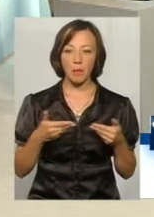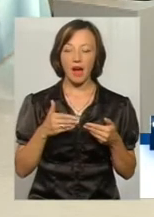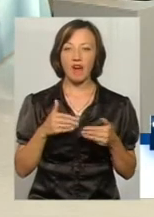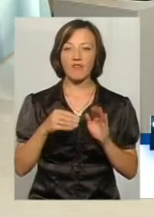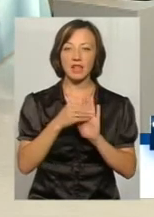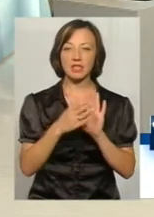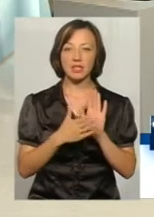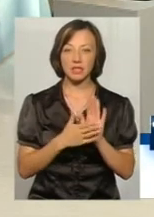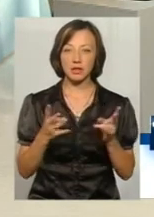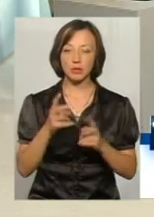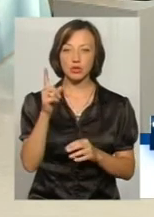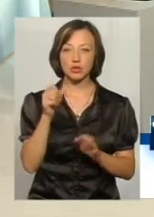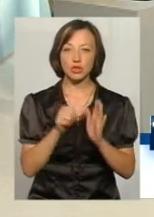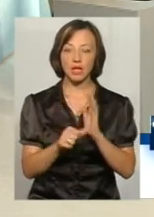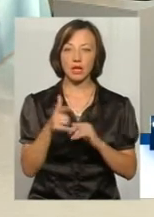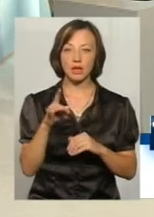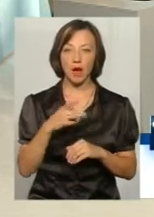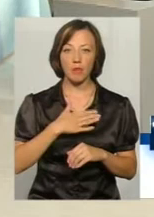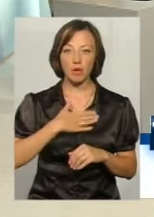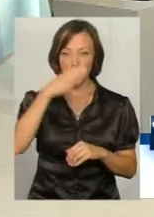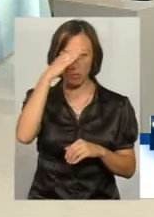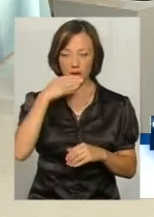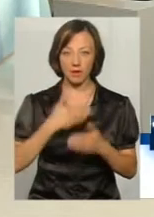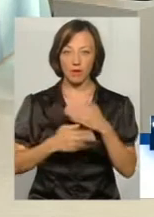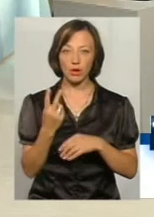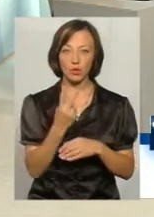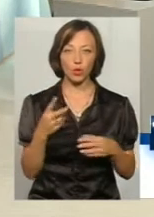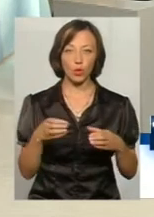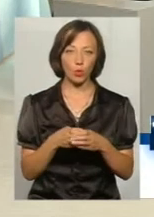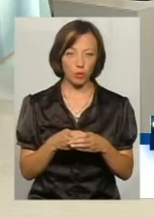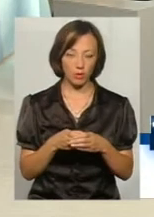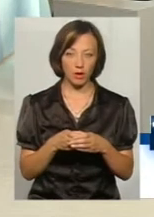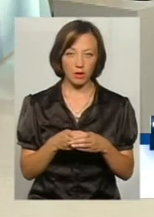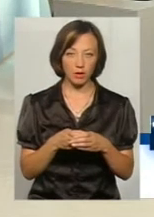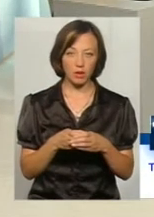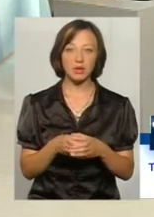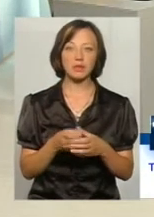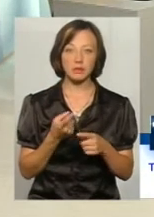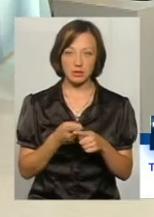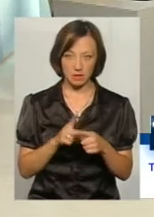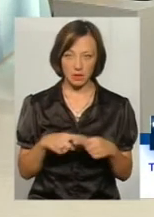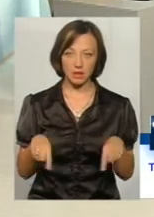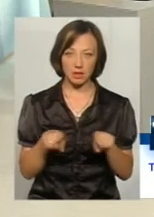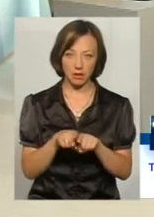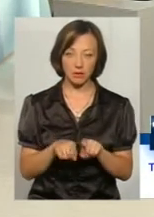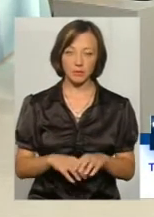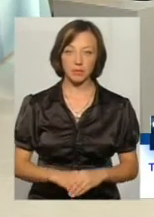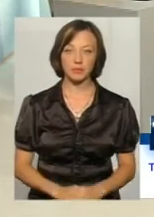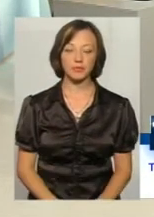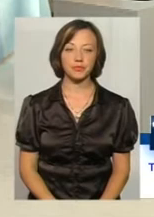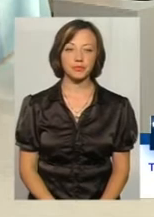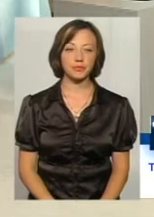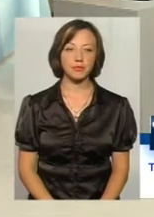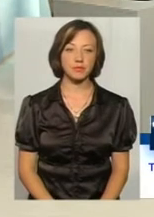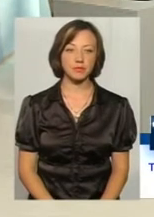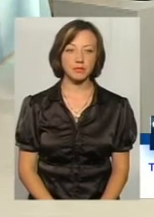потрібно 160 гривень платити, а не батьки її ввалювати в другої групи. Ти, будь ласка, це так. Дякую. Дякую за